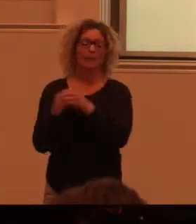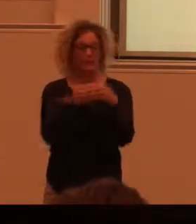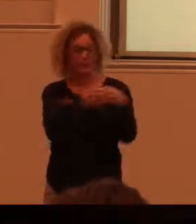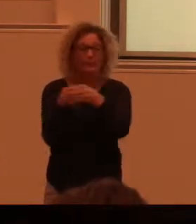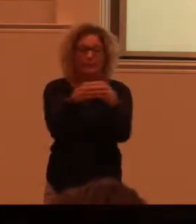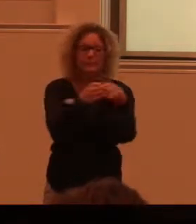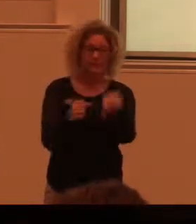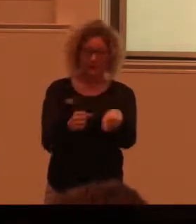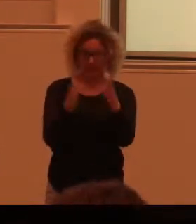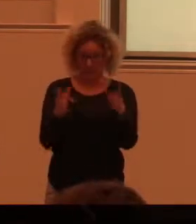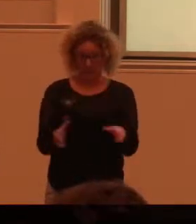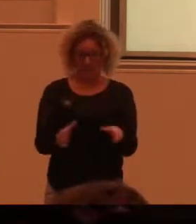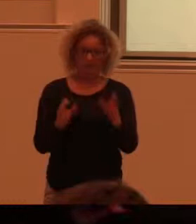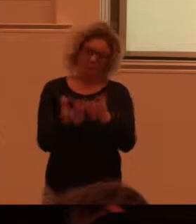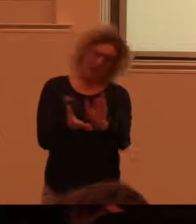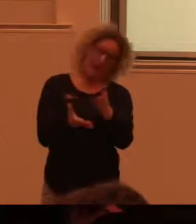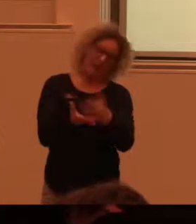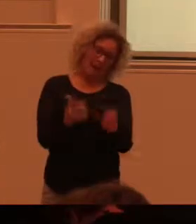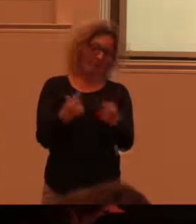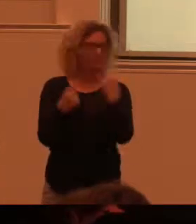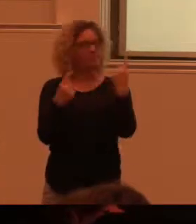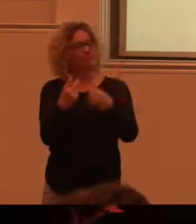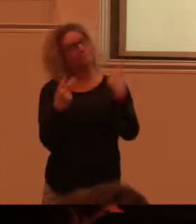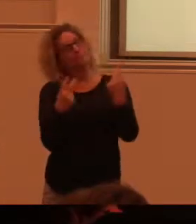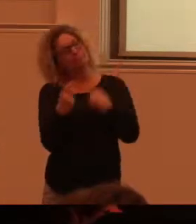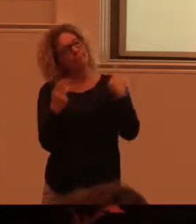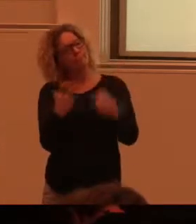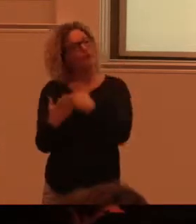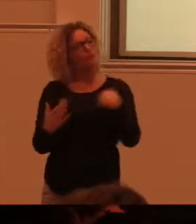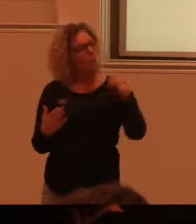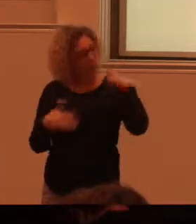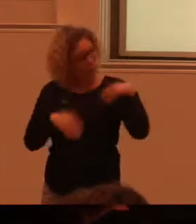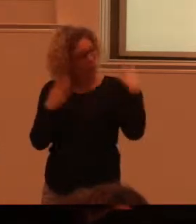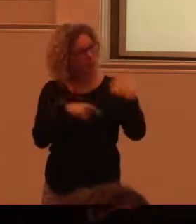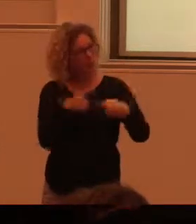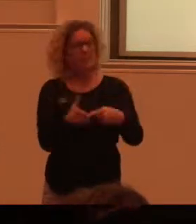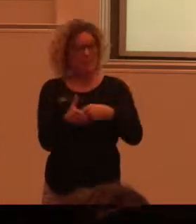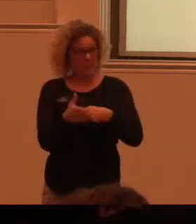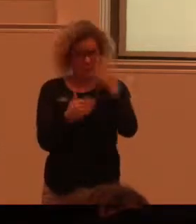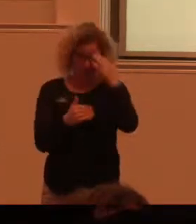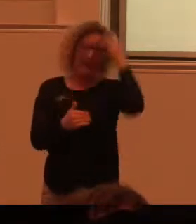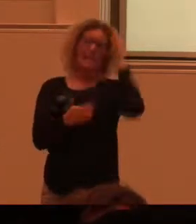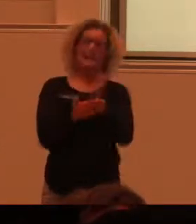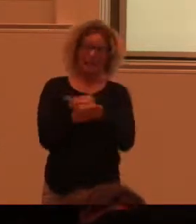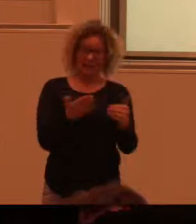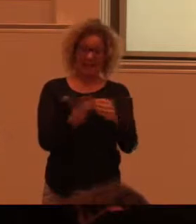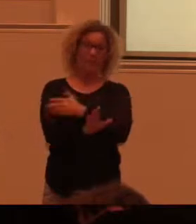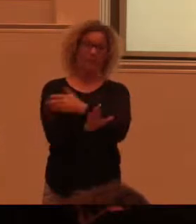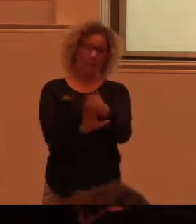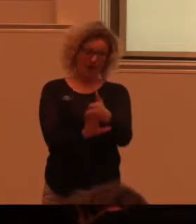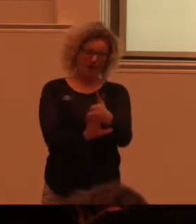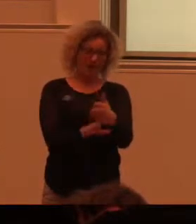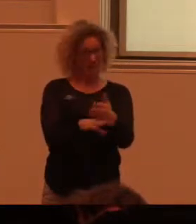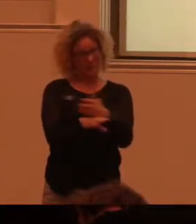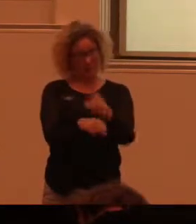berättat om allt som gäller vårt kulturarv framförallt den äldre delen fram till